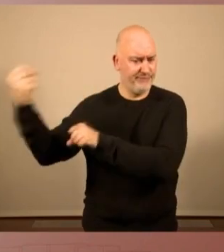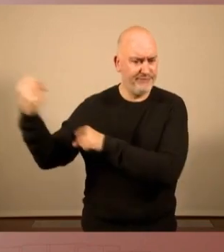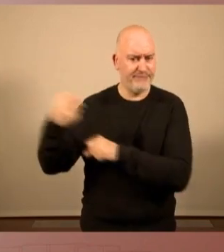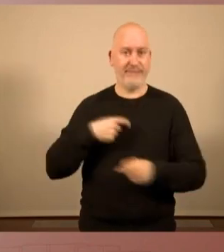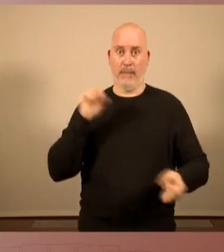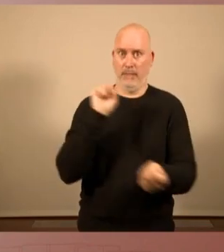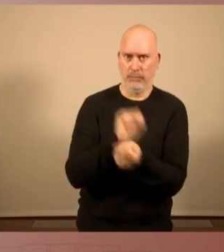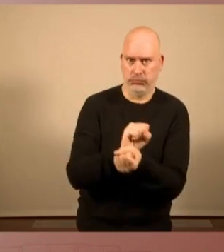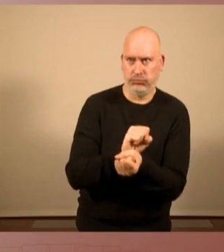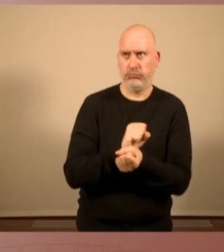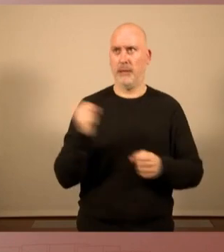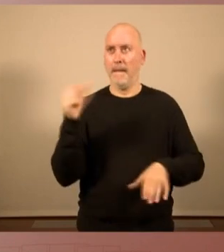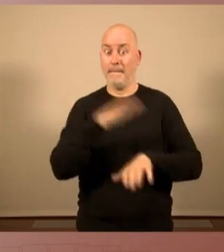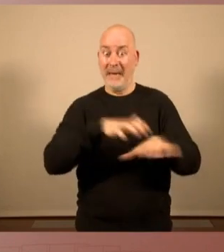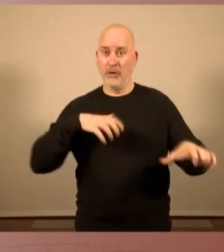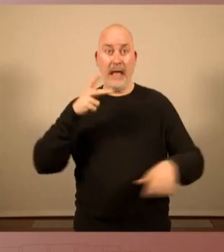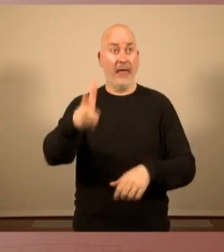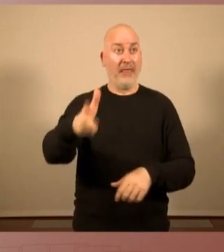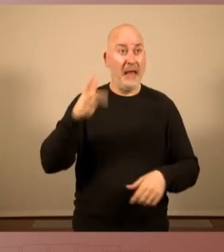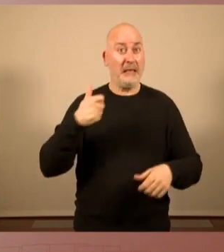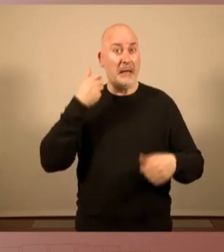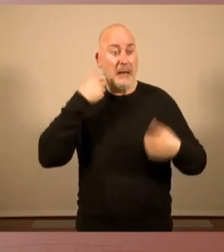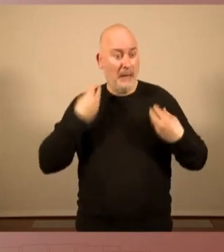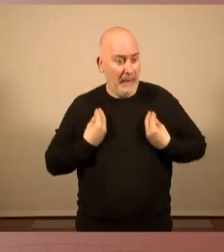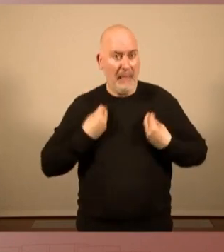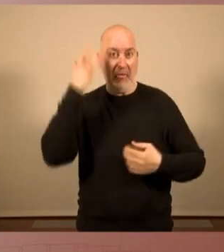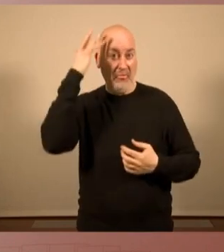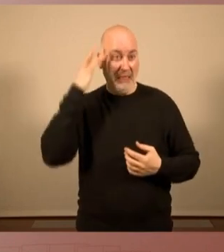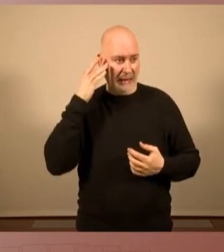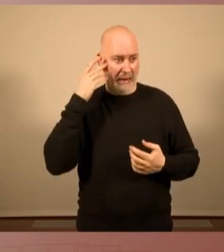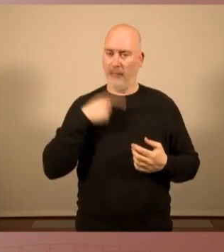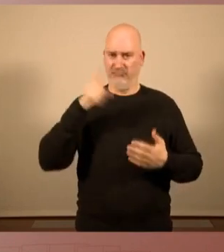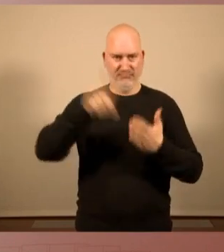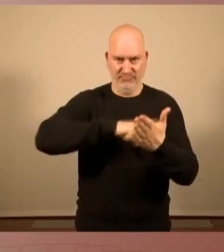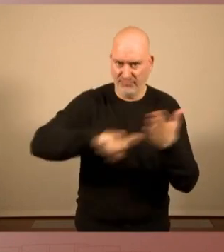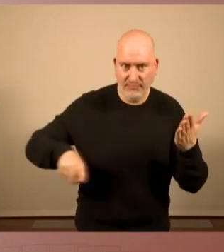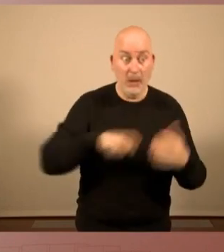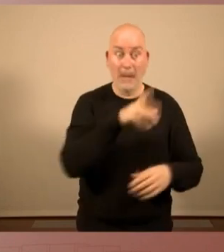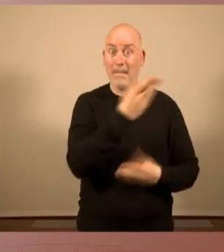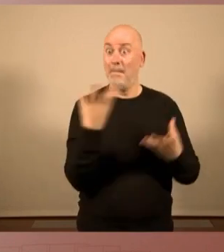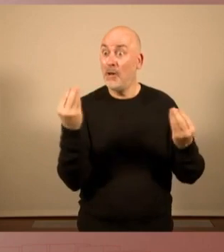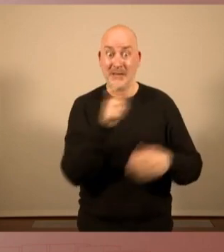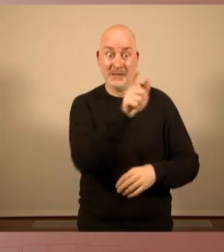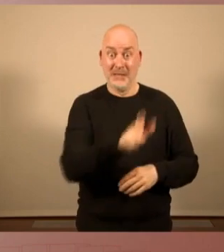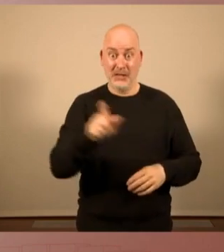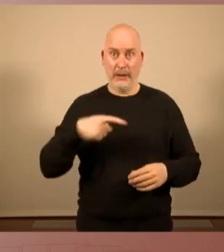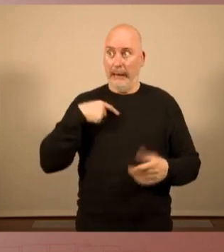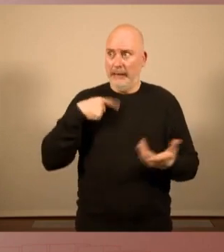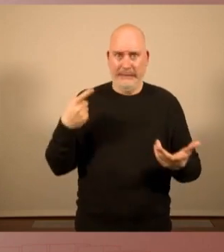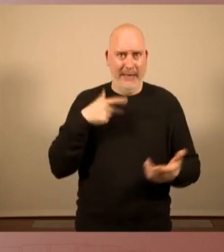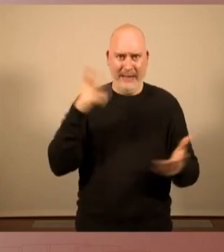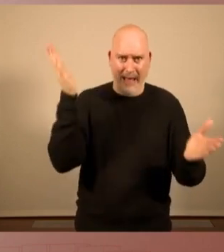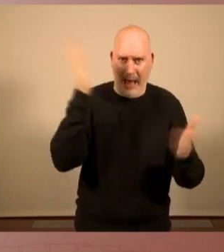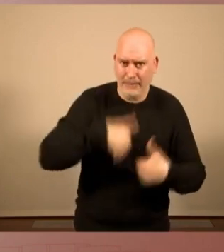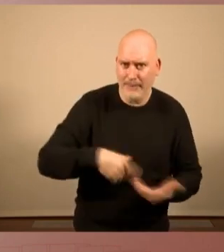majoria de tenir dret a una vida digna, que priva a moltes de tenir drets, que protegeix les elits, que